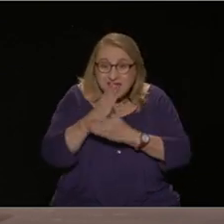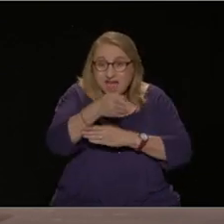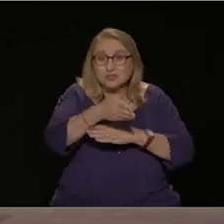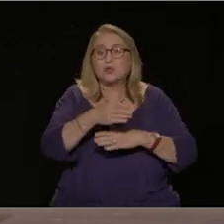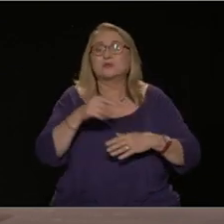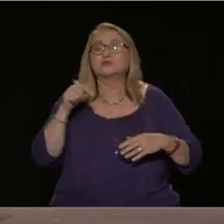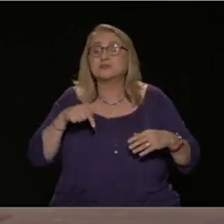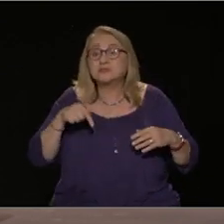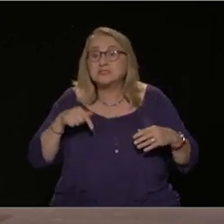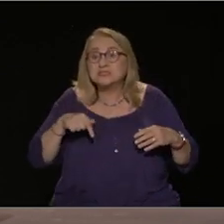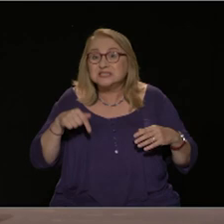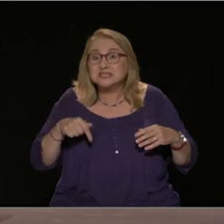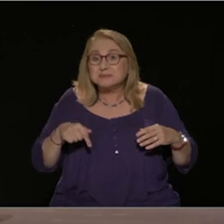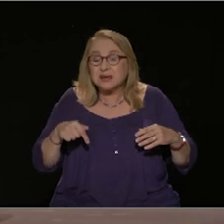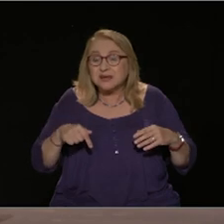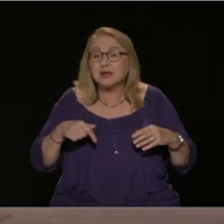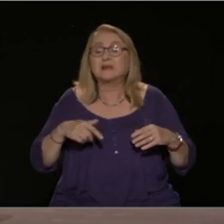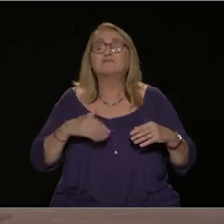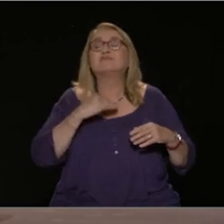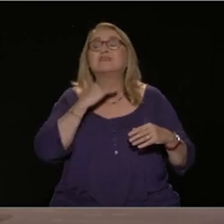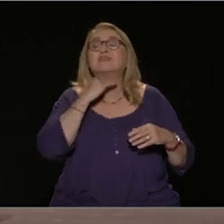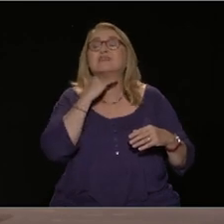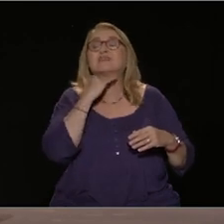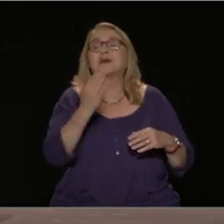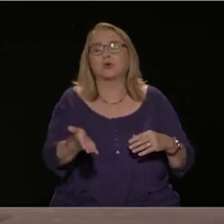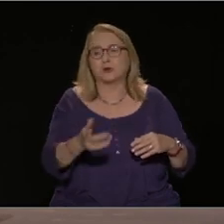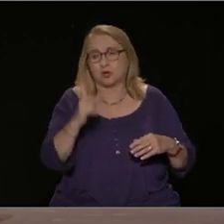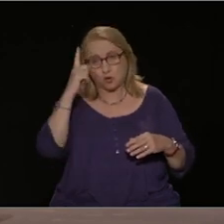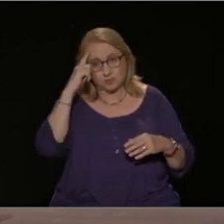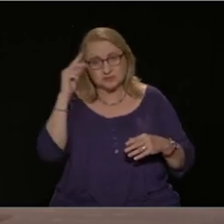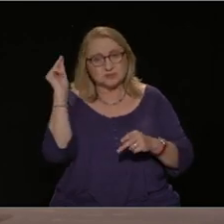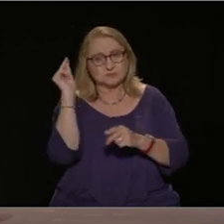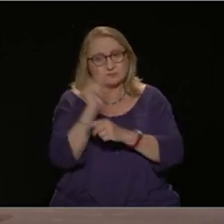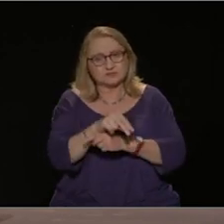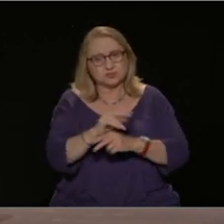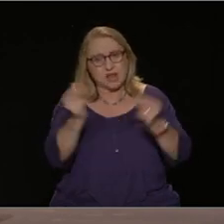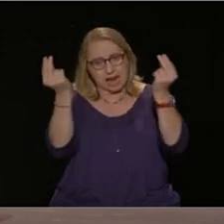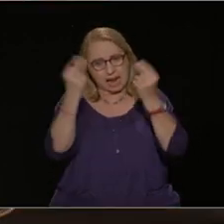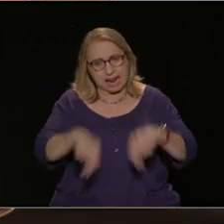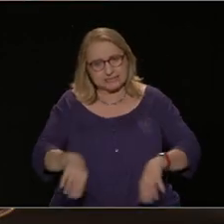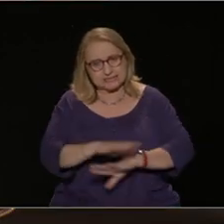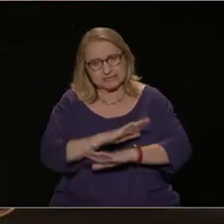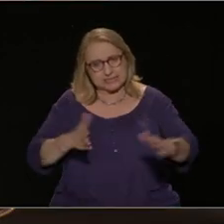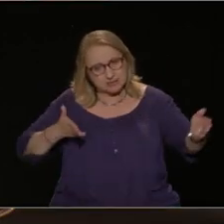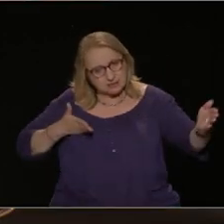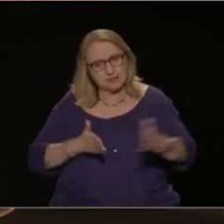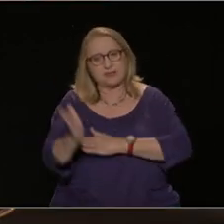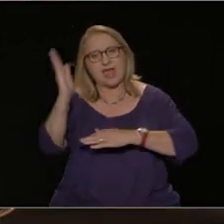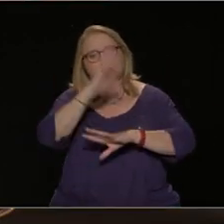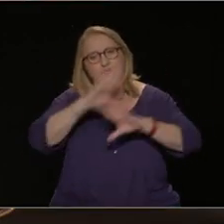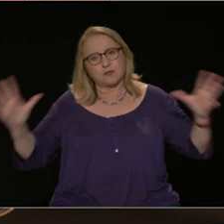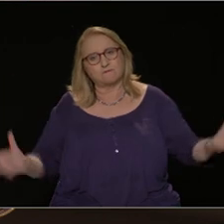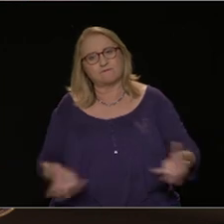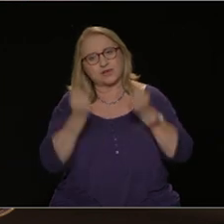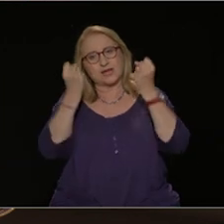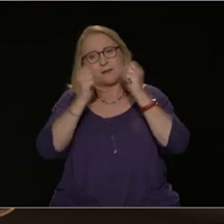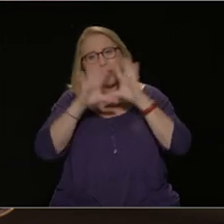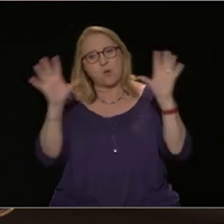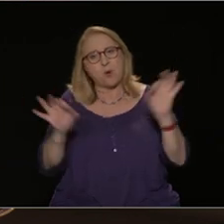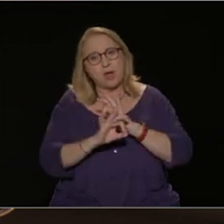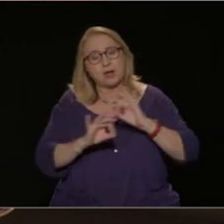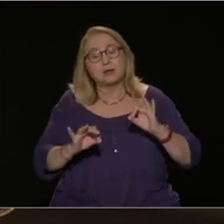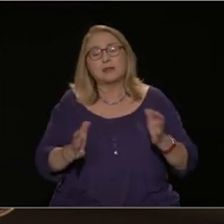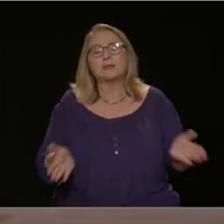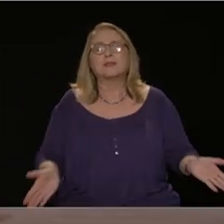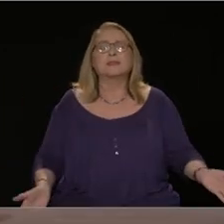απλά με μία ψήφο, με μία ανάθεση σε οποιονδήποτε σωτήρα κάποιων